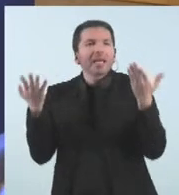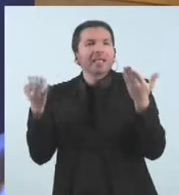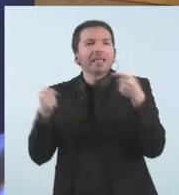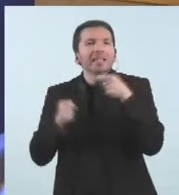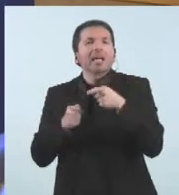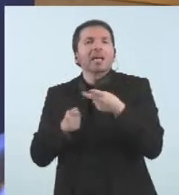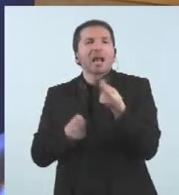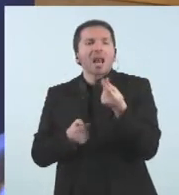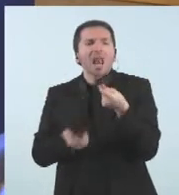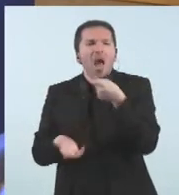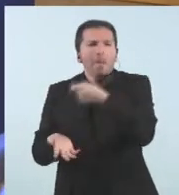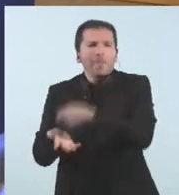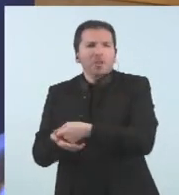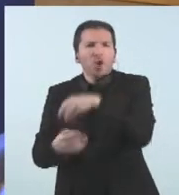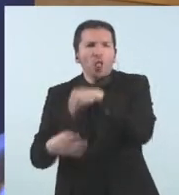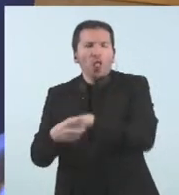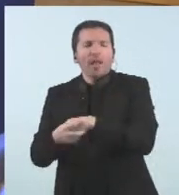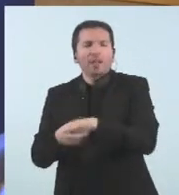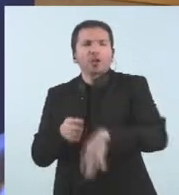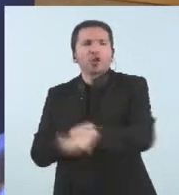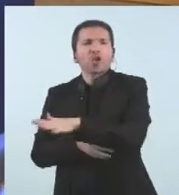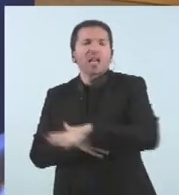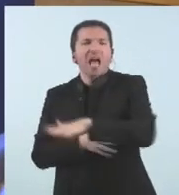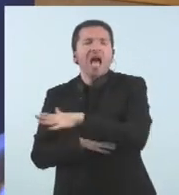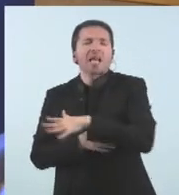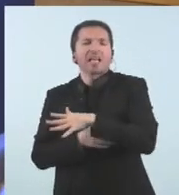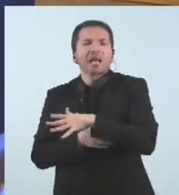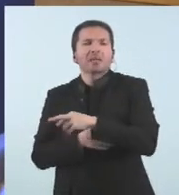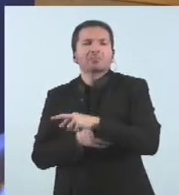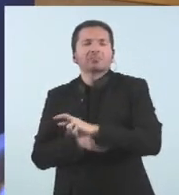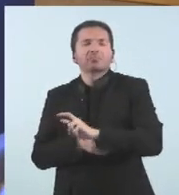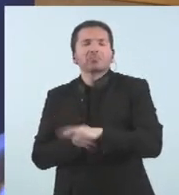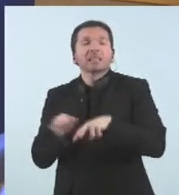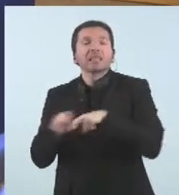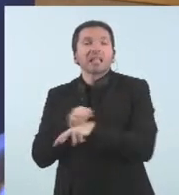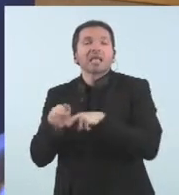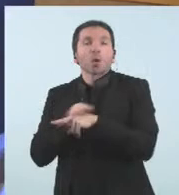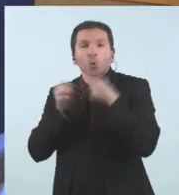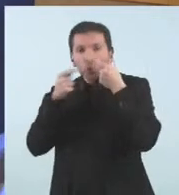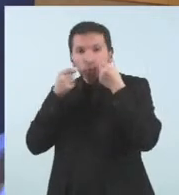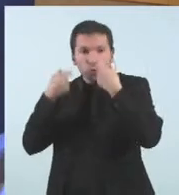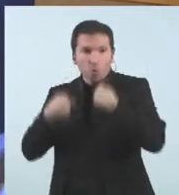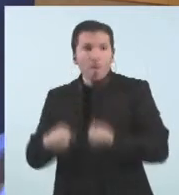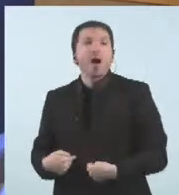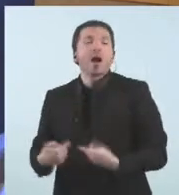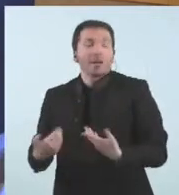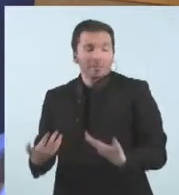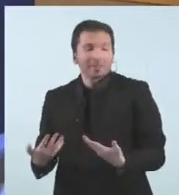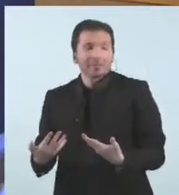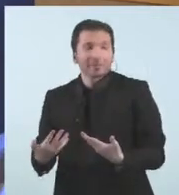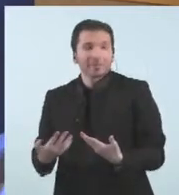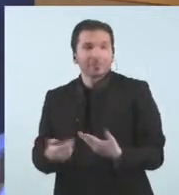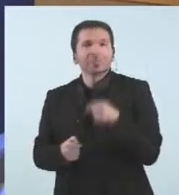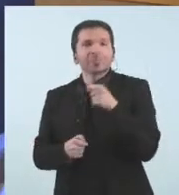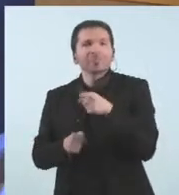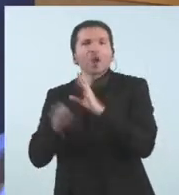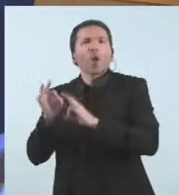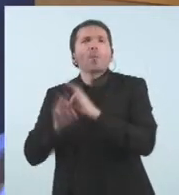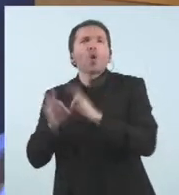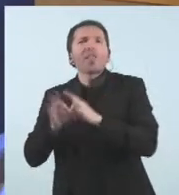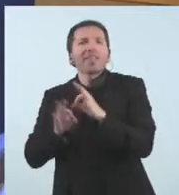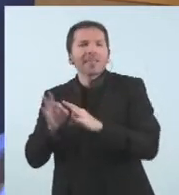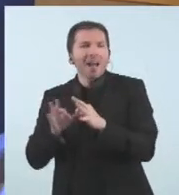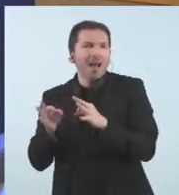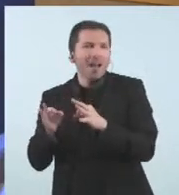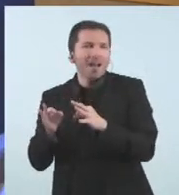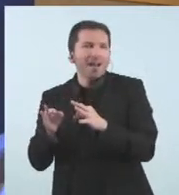humans quin hauria de ser el percentatge en el qual es començés a ressentir la manca de recursos humans